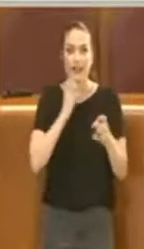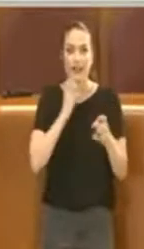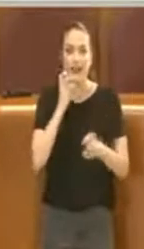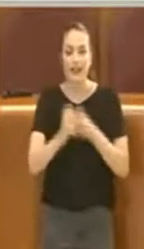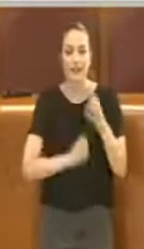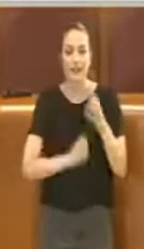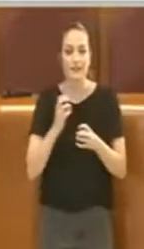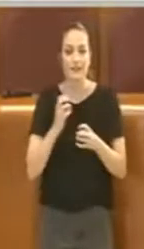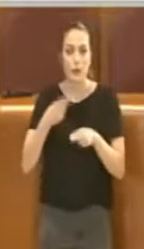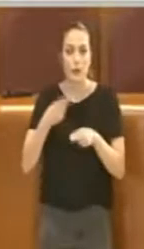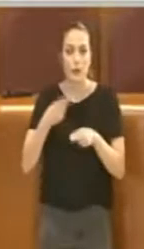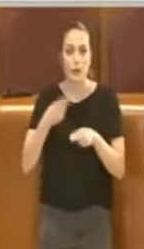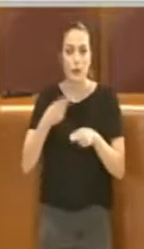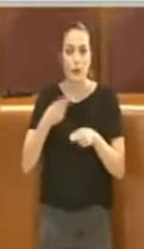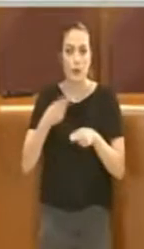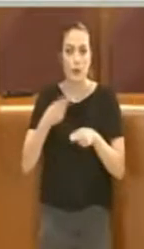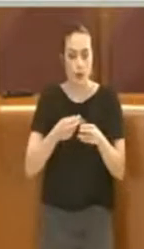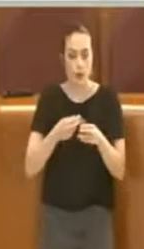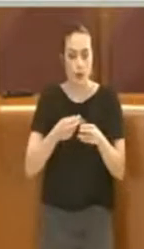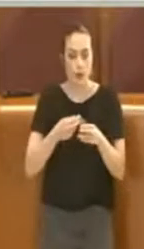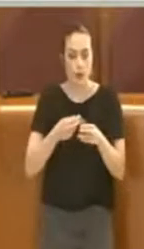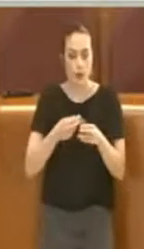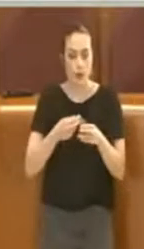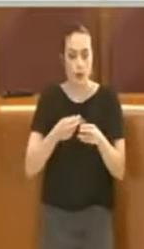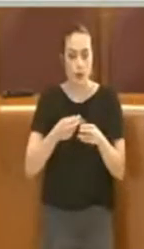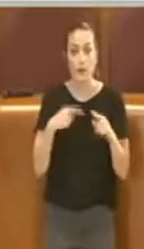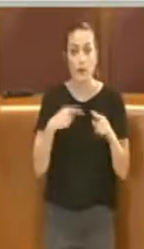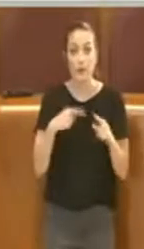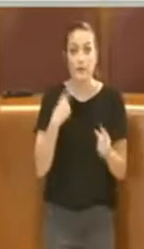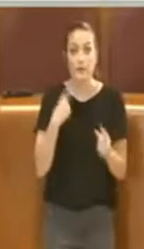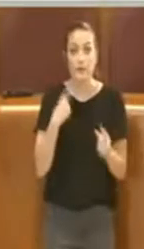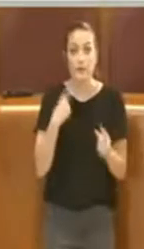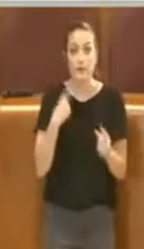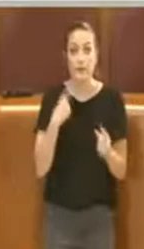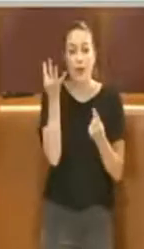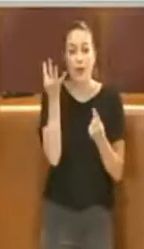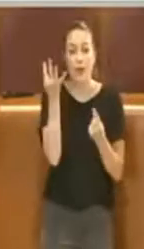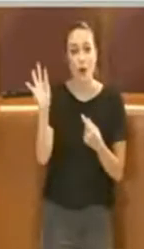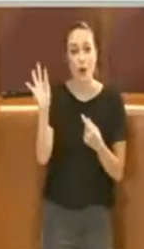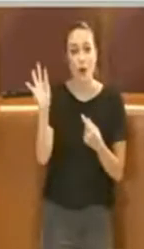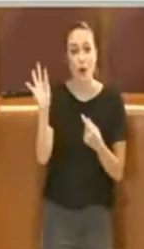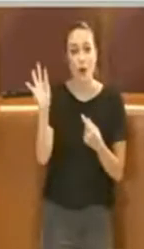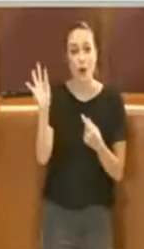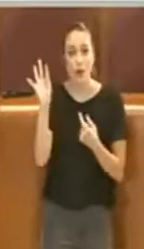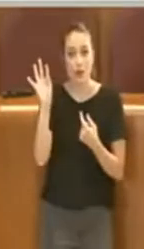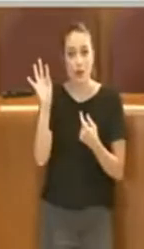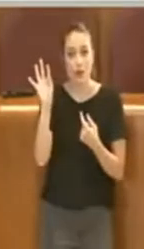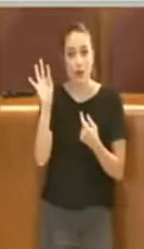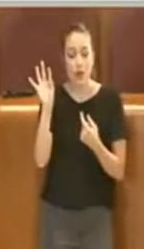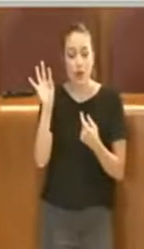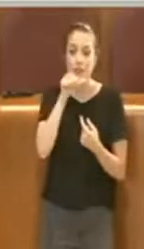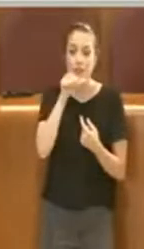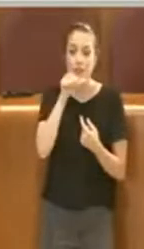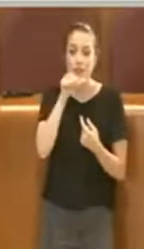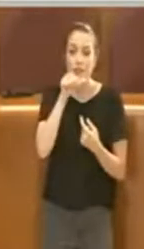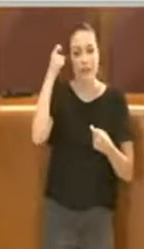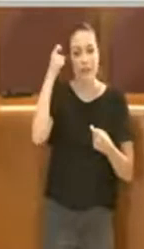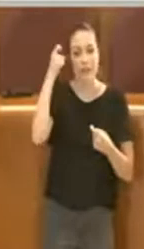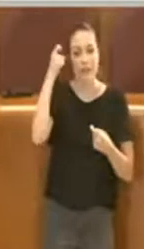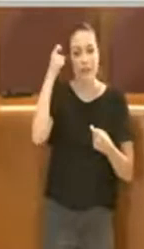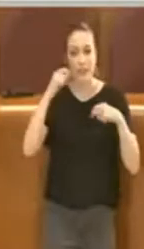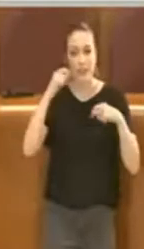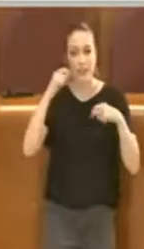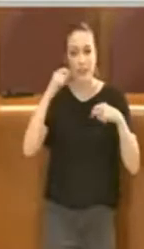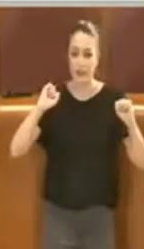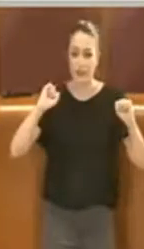commercio romano e ritiene che queste circostanze straordinarie richiedano sforzi straordinari e